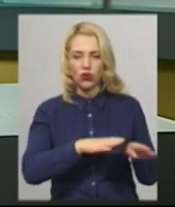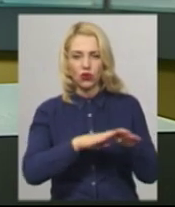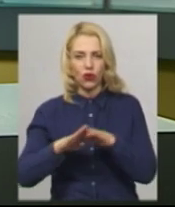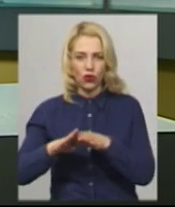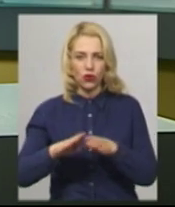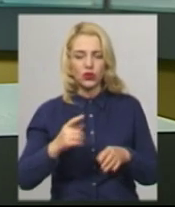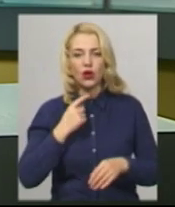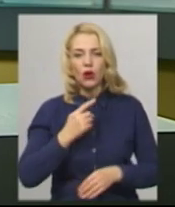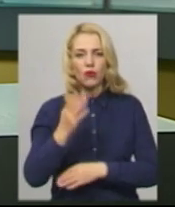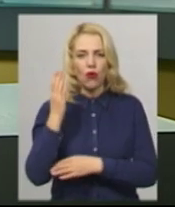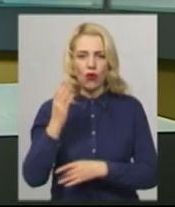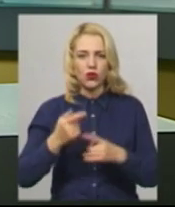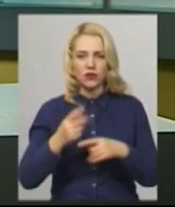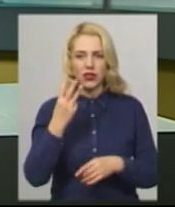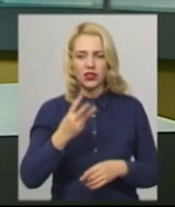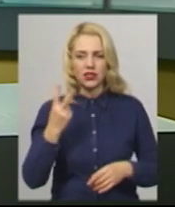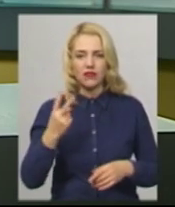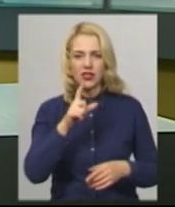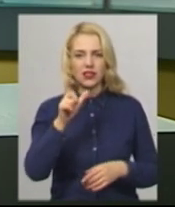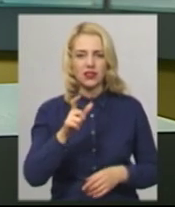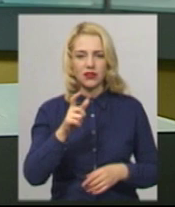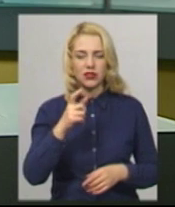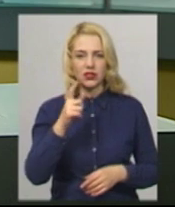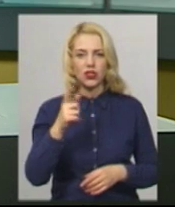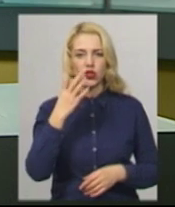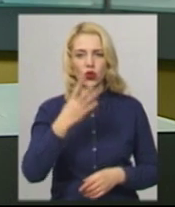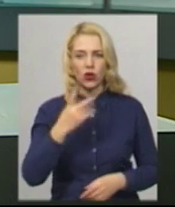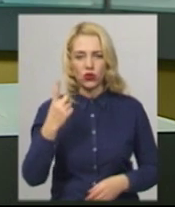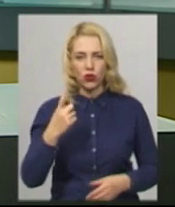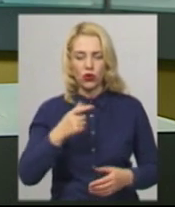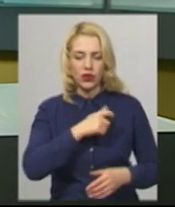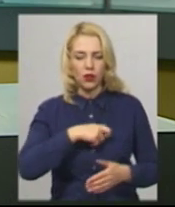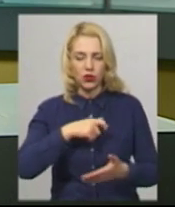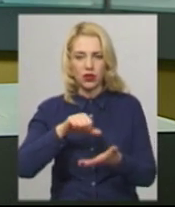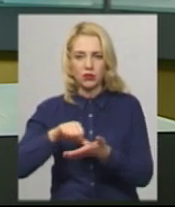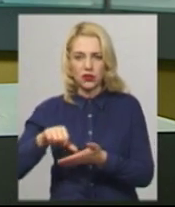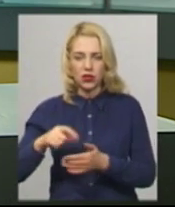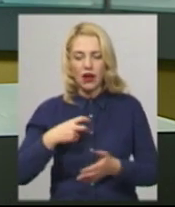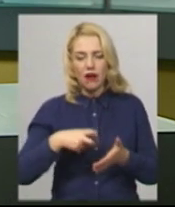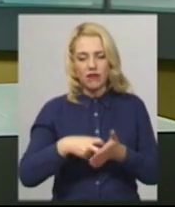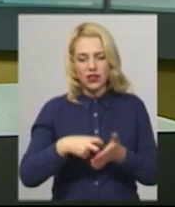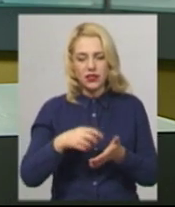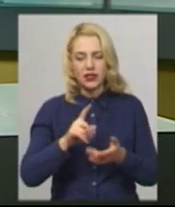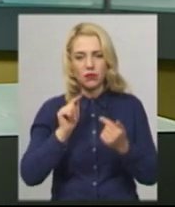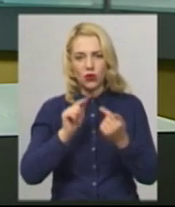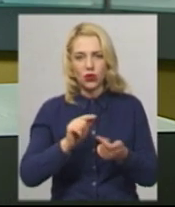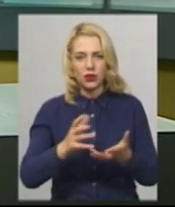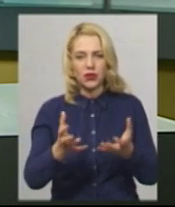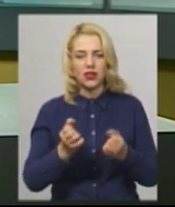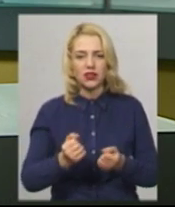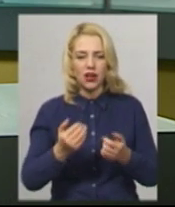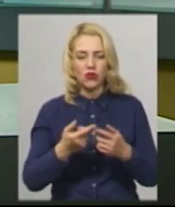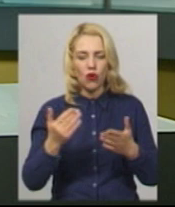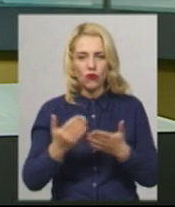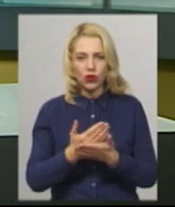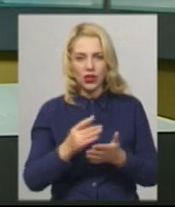проголосували 32 присутніх із 41 депутата. У листі народні обранці виступають проти прийняття нової редакції закону про